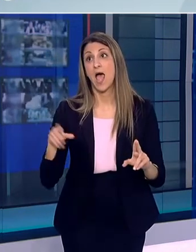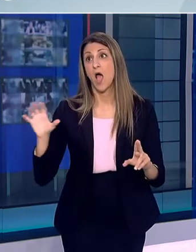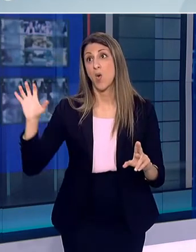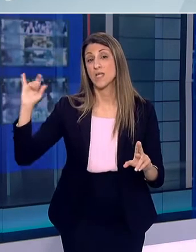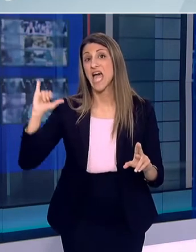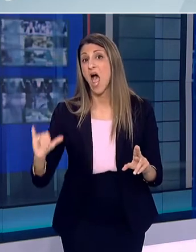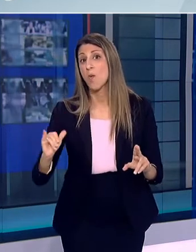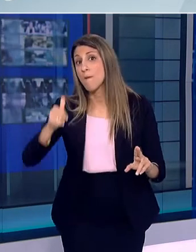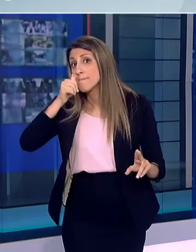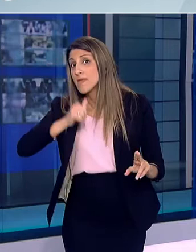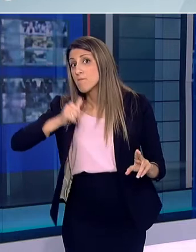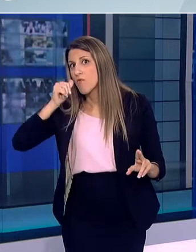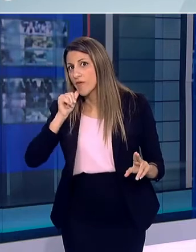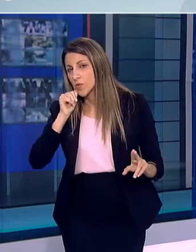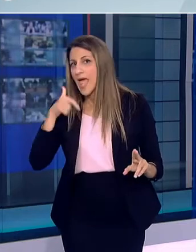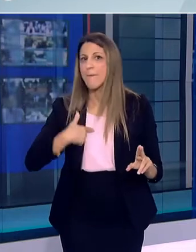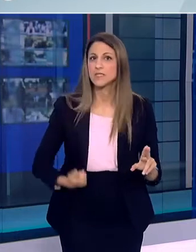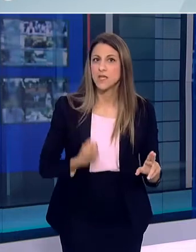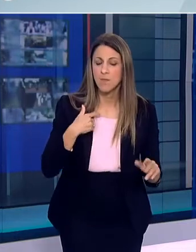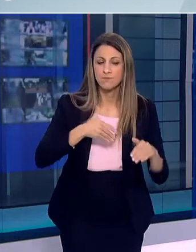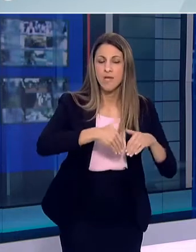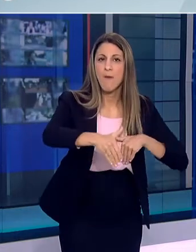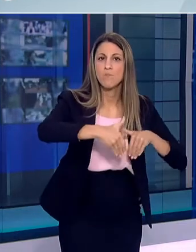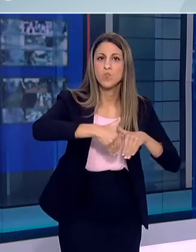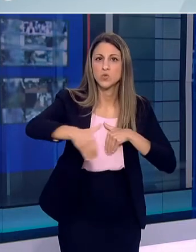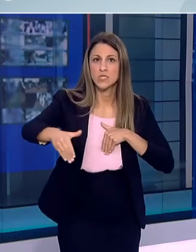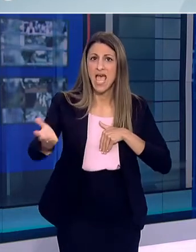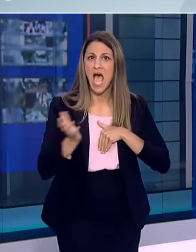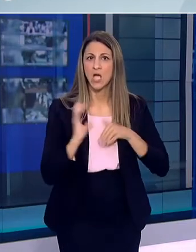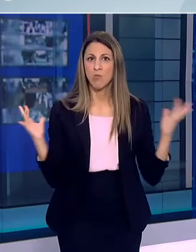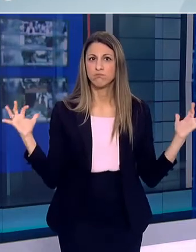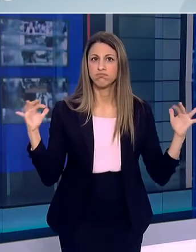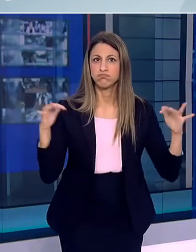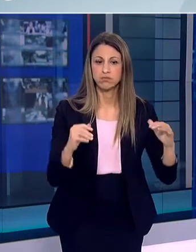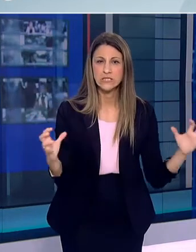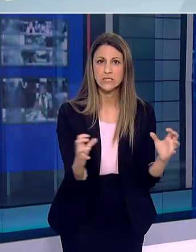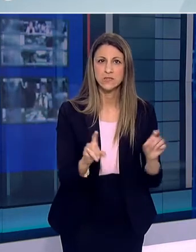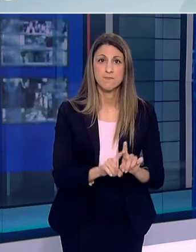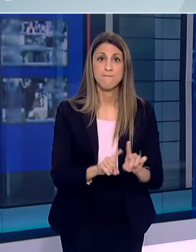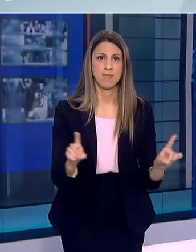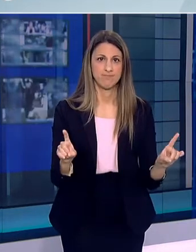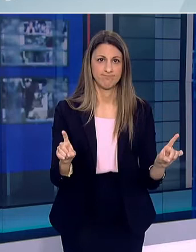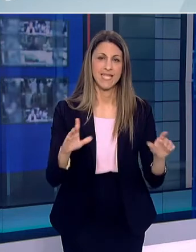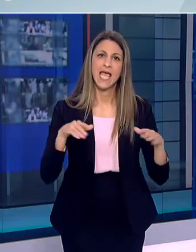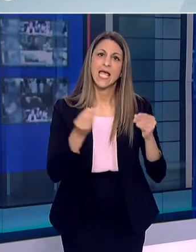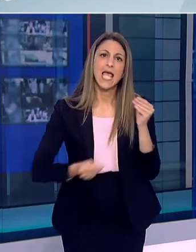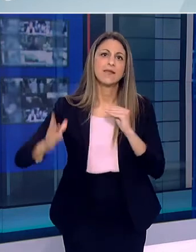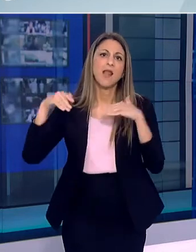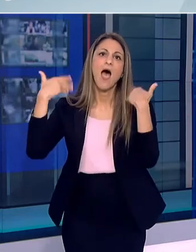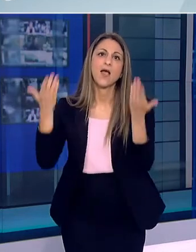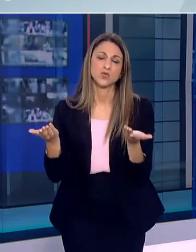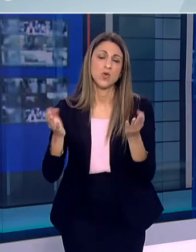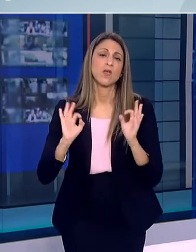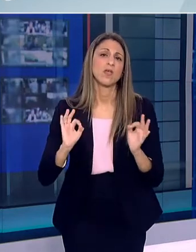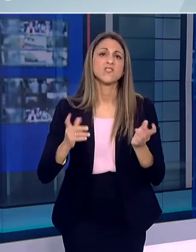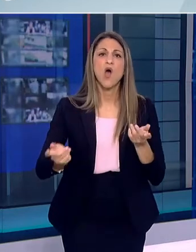στενάζουν να τηρούμε μέτρα απόστασης να αποφεύγουμε την πολυκοσμία τους κλειστούς χώρους και φυσικά να τηρούμε όλες τις οδηγίες